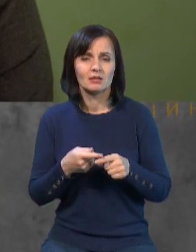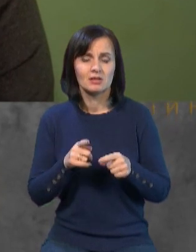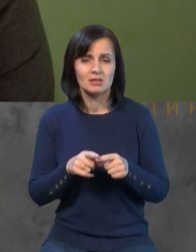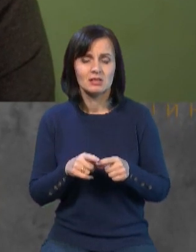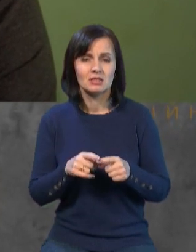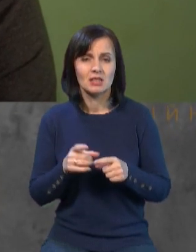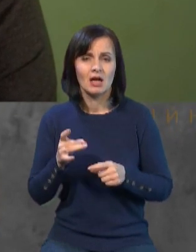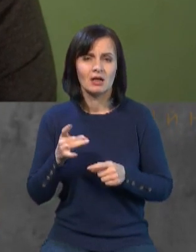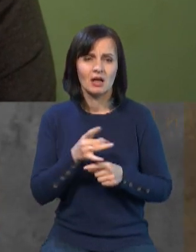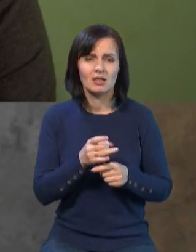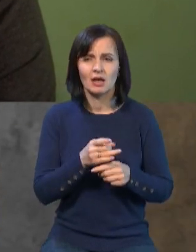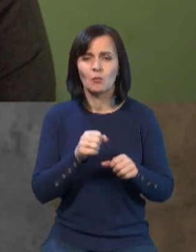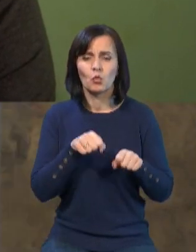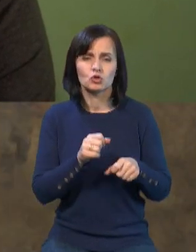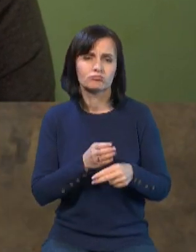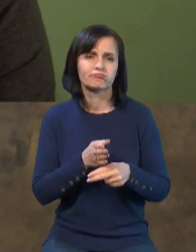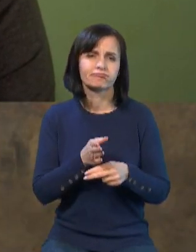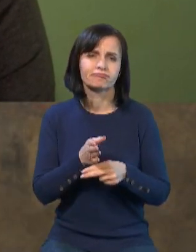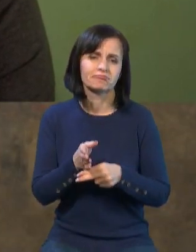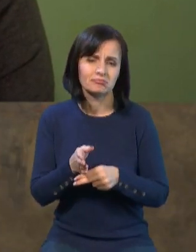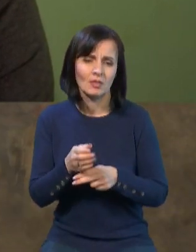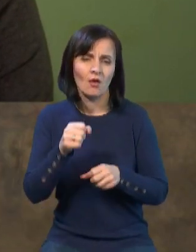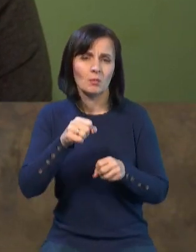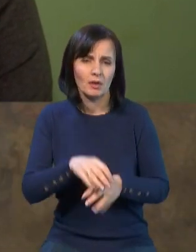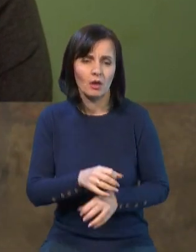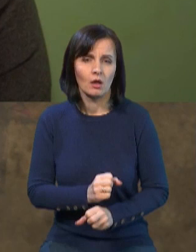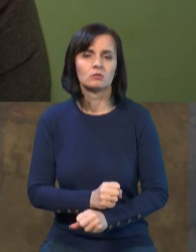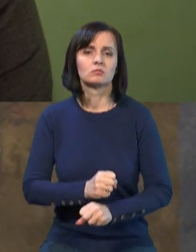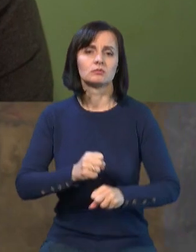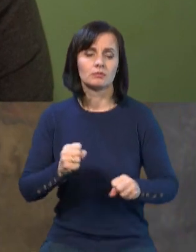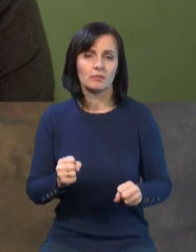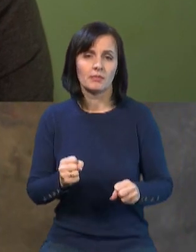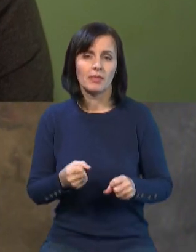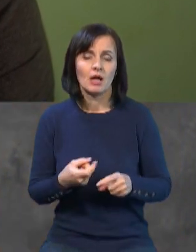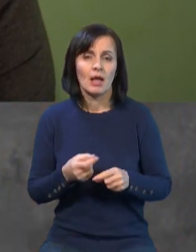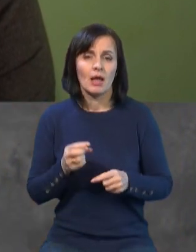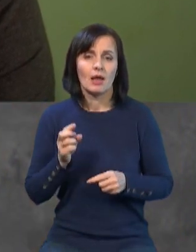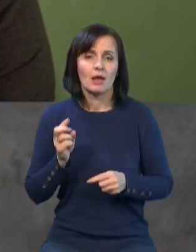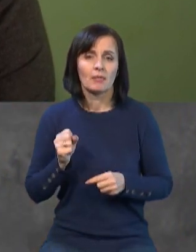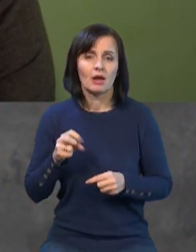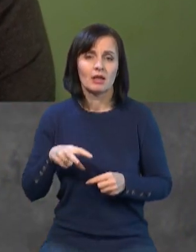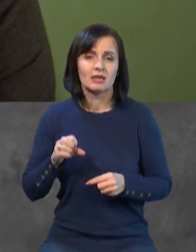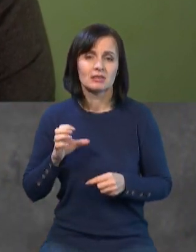від курсу, те, що її бойова частина не впаде на землю, тому що балістична ракета, коли